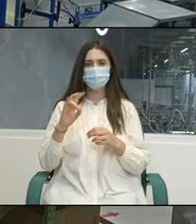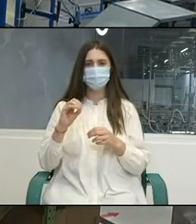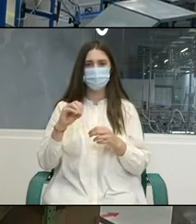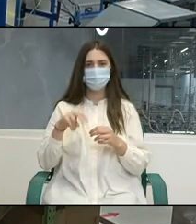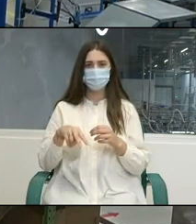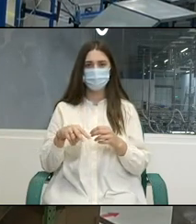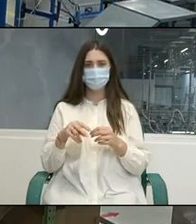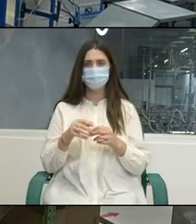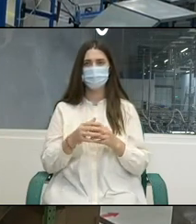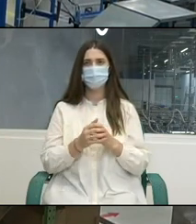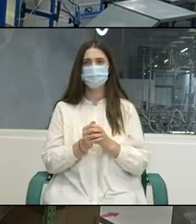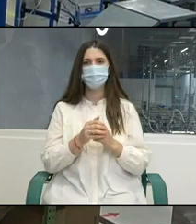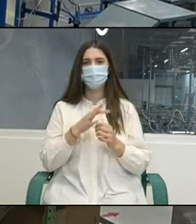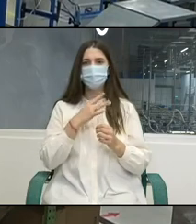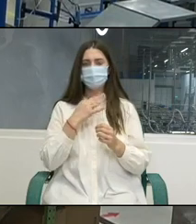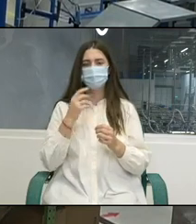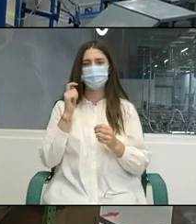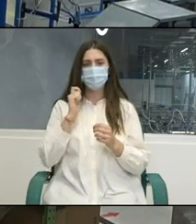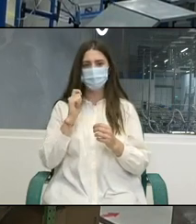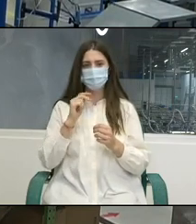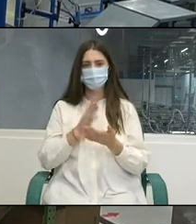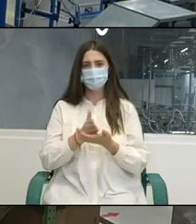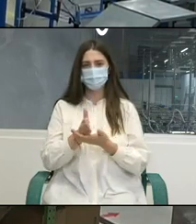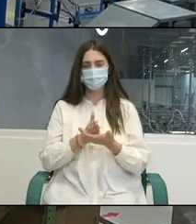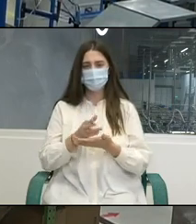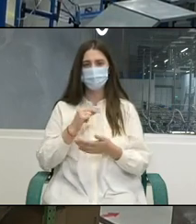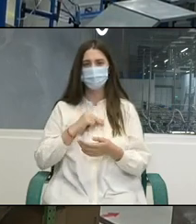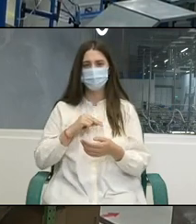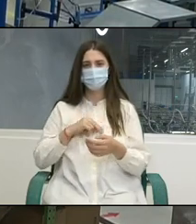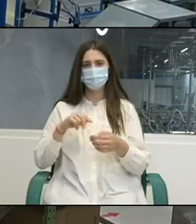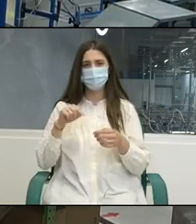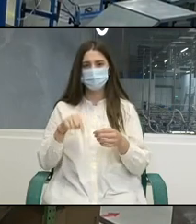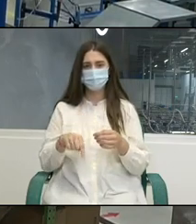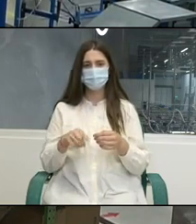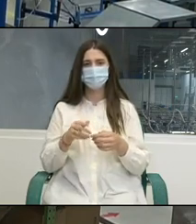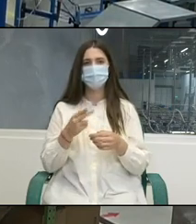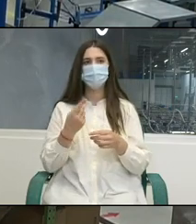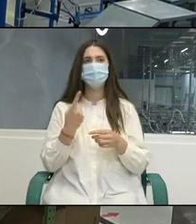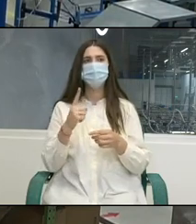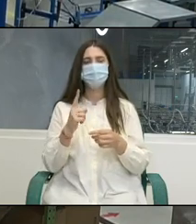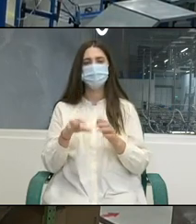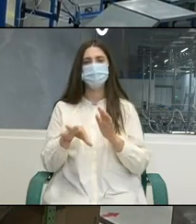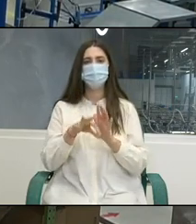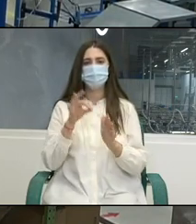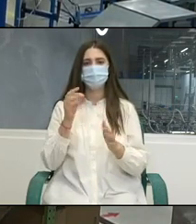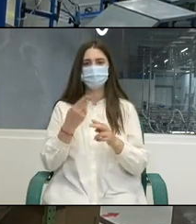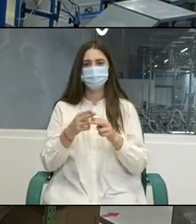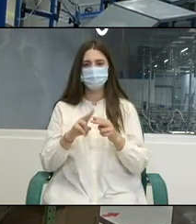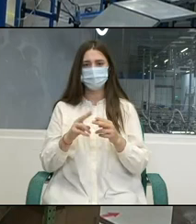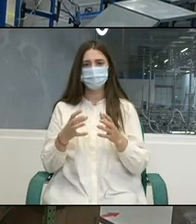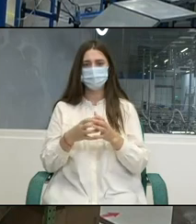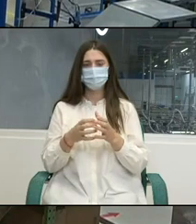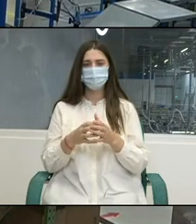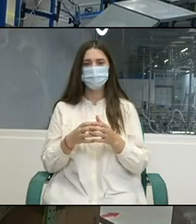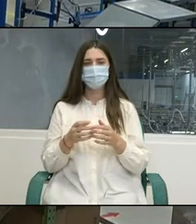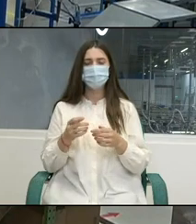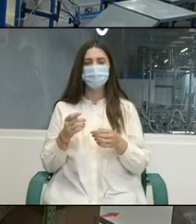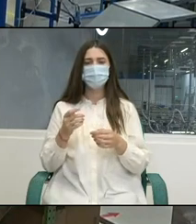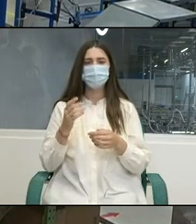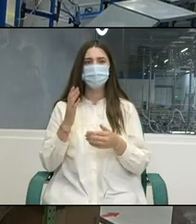Republica Moldova de mai bine de 15 ani. De ce am ales această locazie? Pentru noi ea este cumva